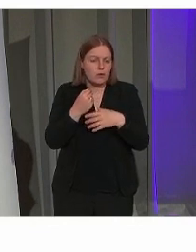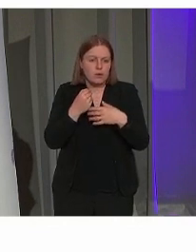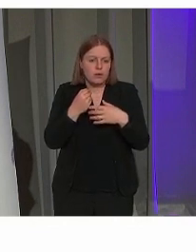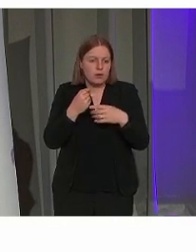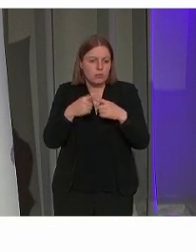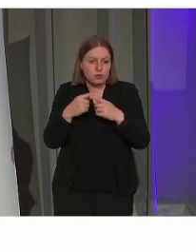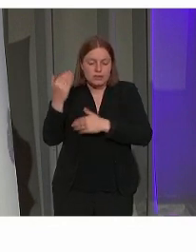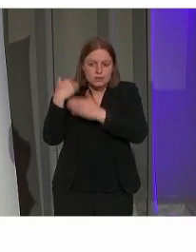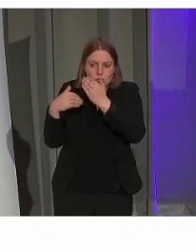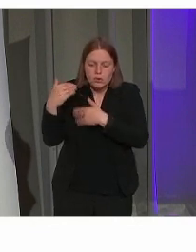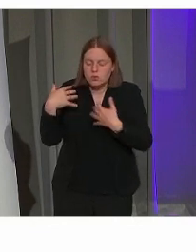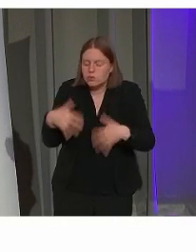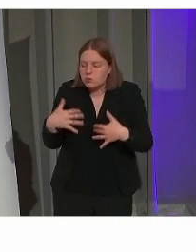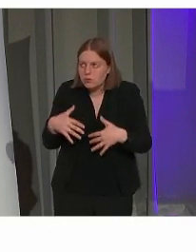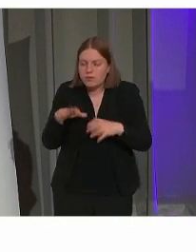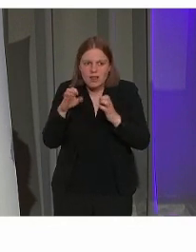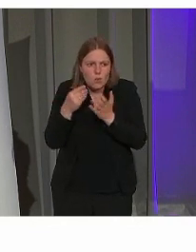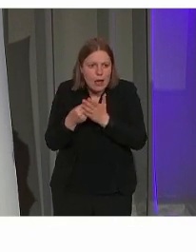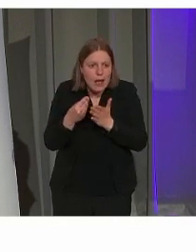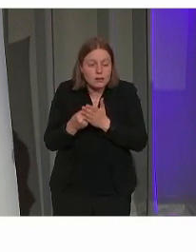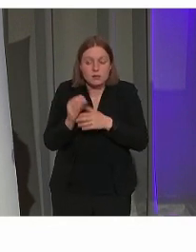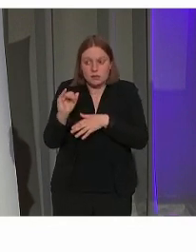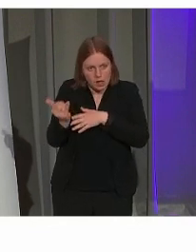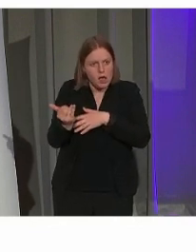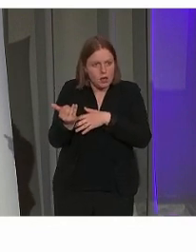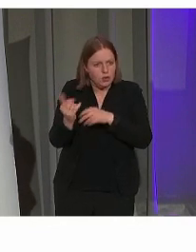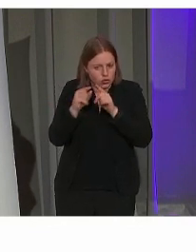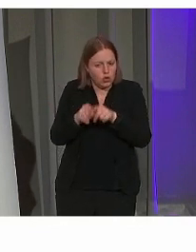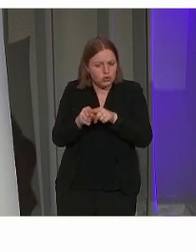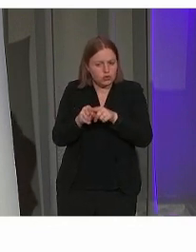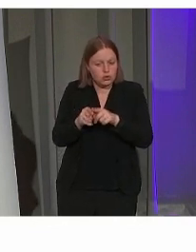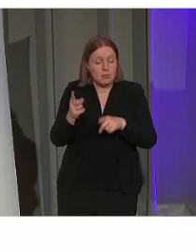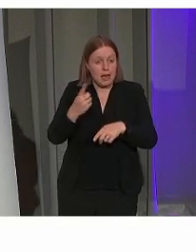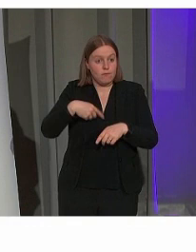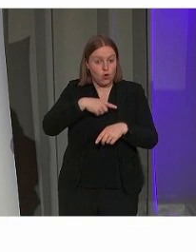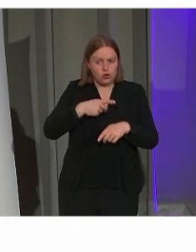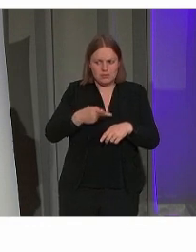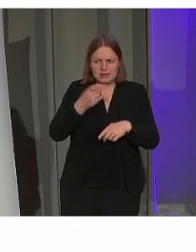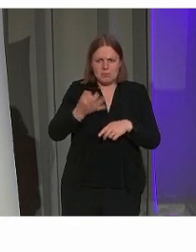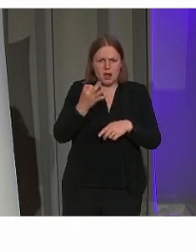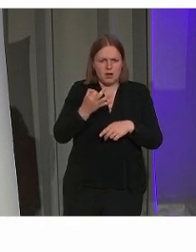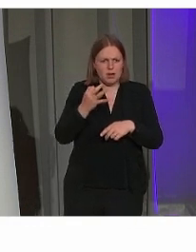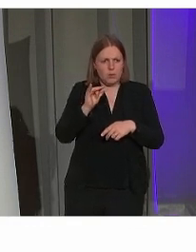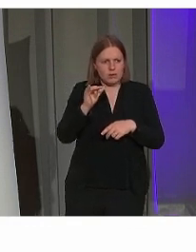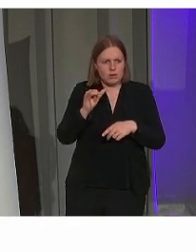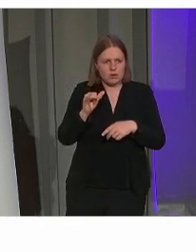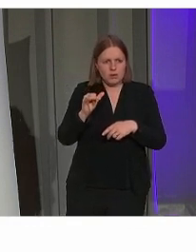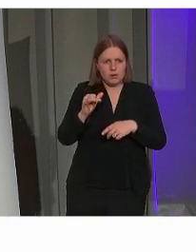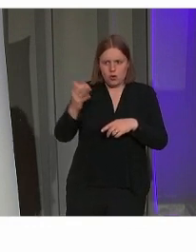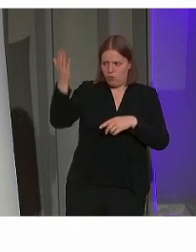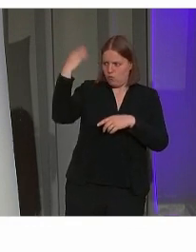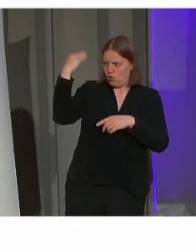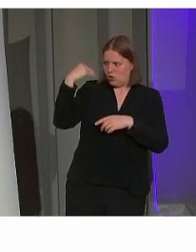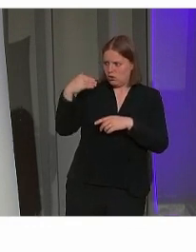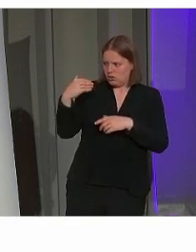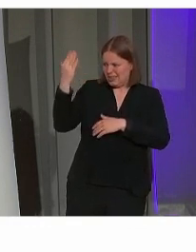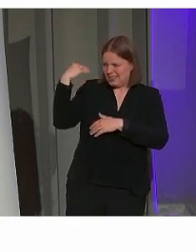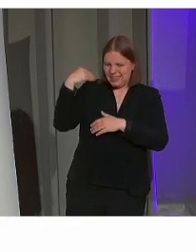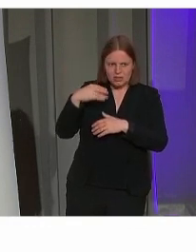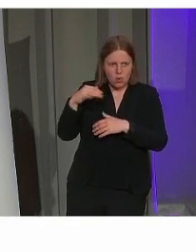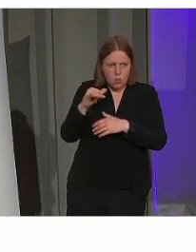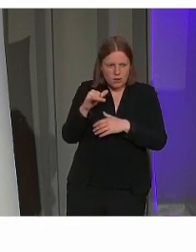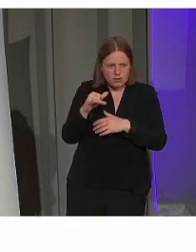Laarne historisch uitzonderlijk waardevol. Maar wat wij het belangrijkste vinden aan dat kasteel van Laarne is welke plek dat in de geschiedenis gespeeld heeft.